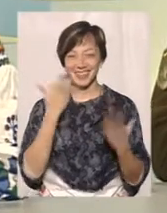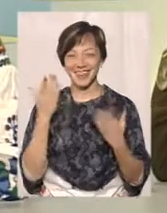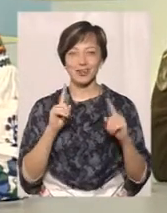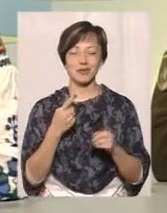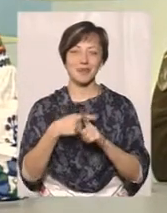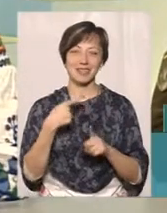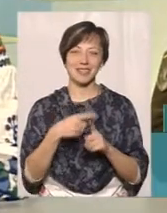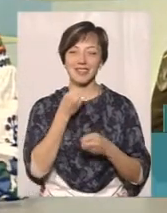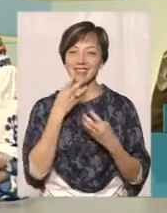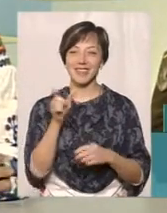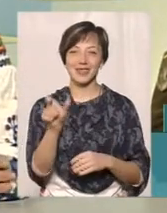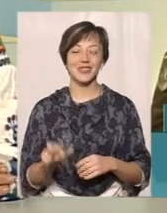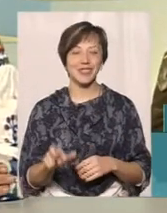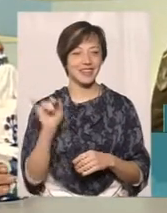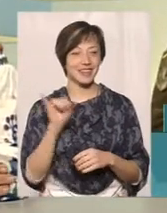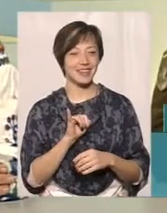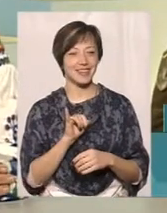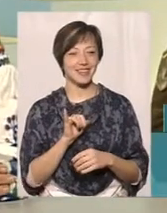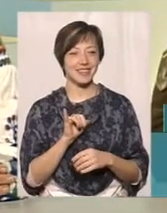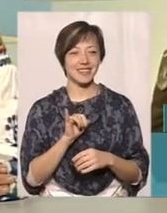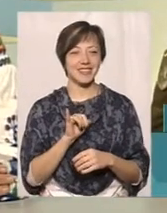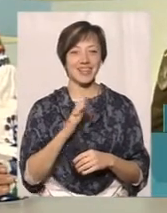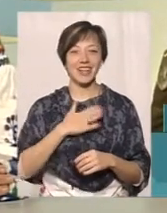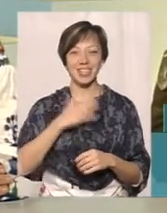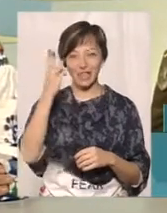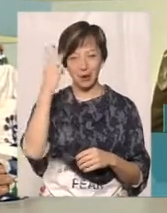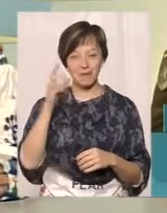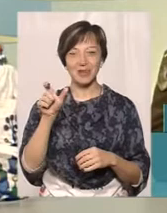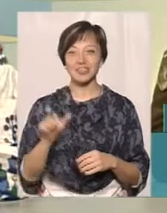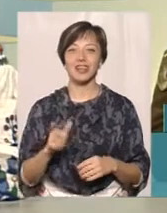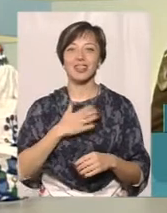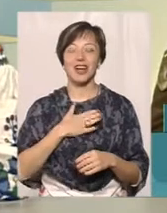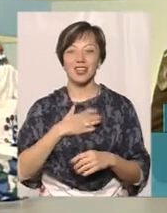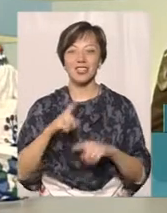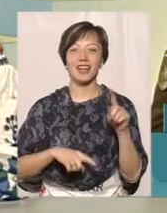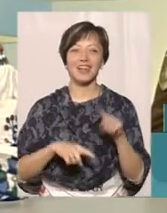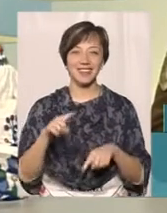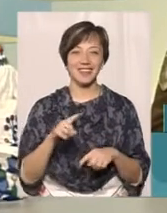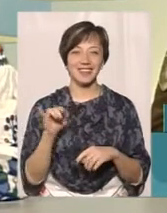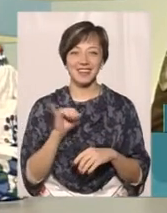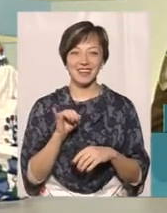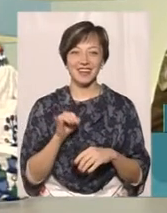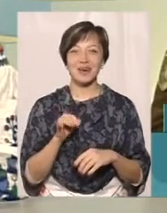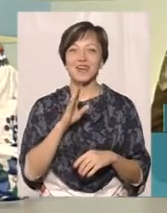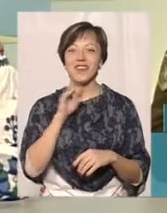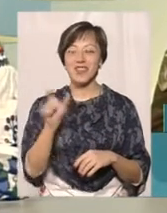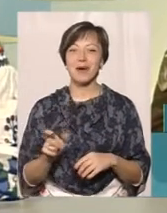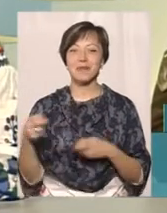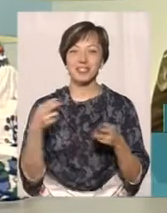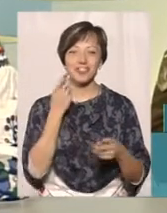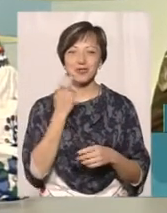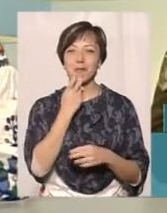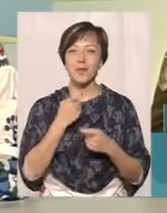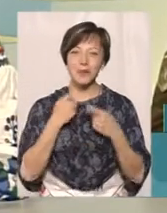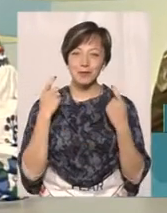дуже позитивна людина. Тим більше, що наша хмельничанка, наше рідне, і вона приїжджає завжди з